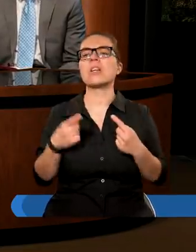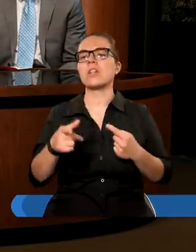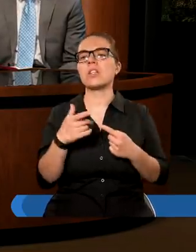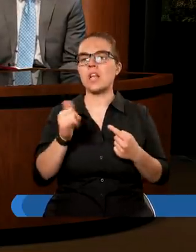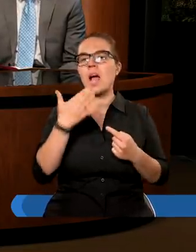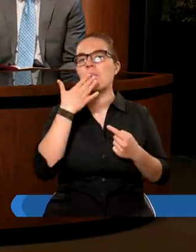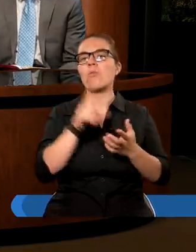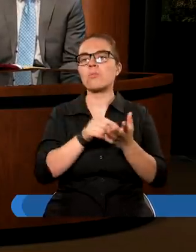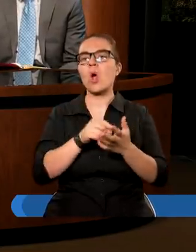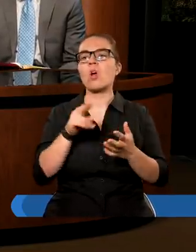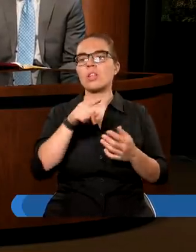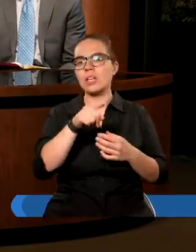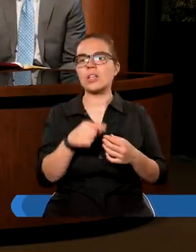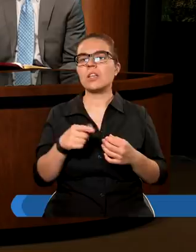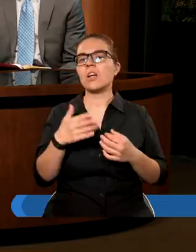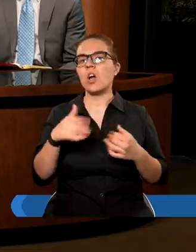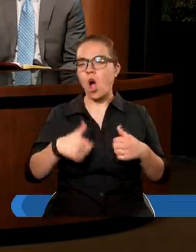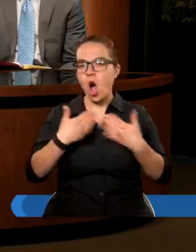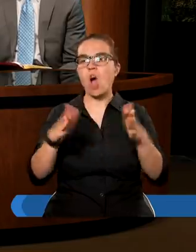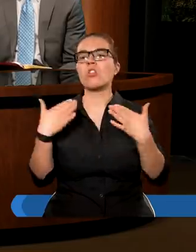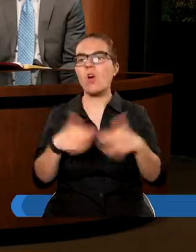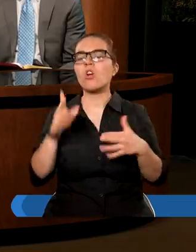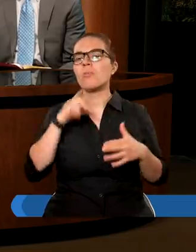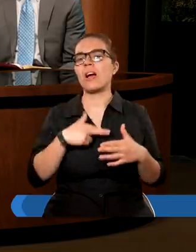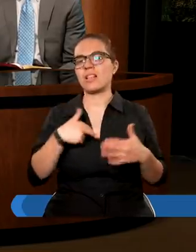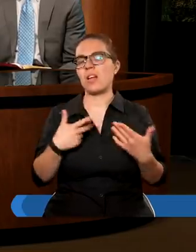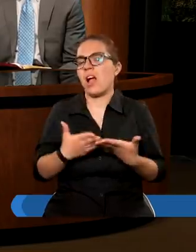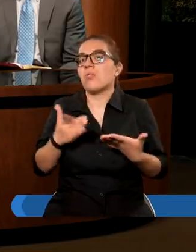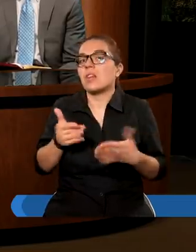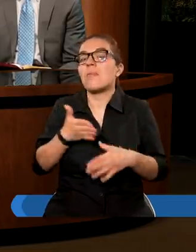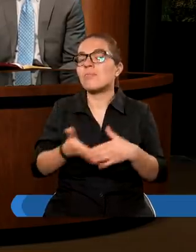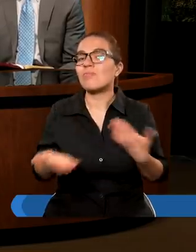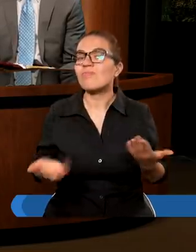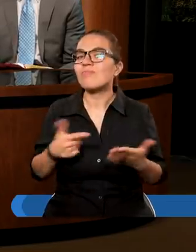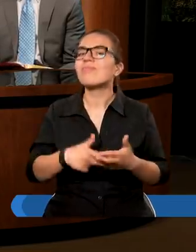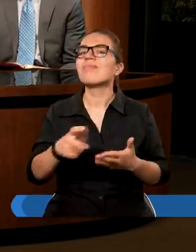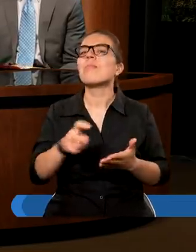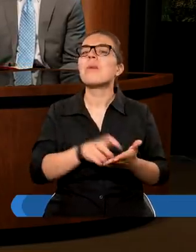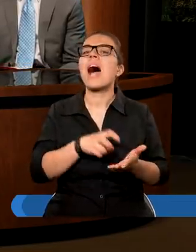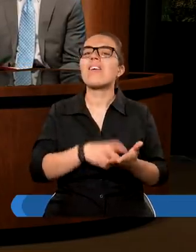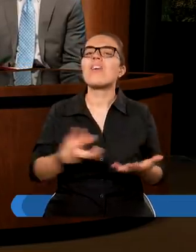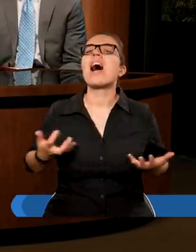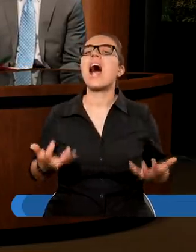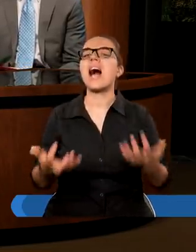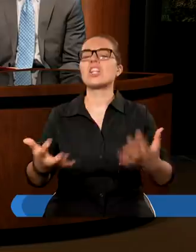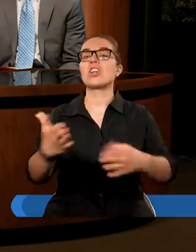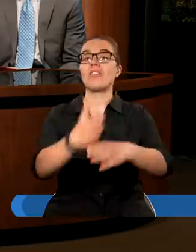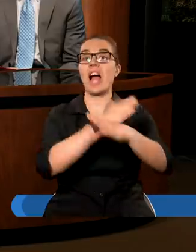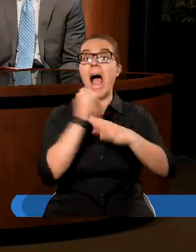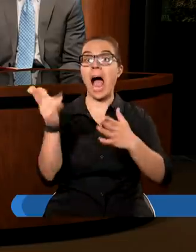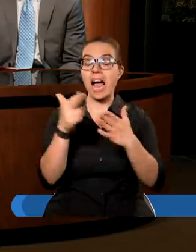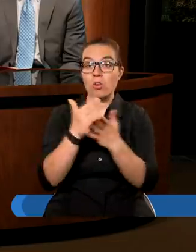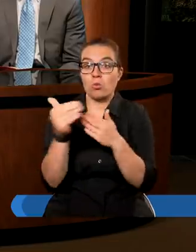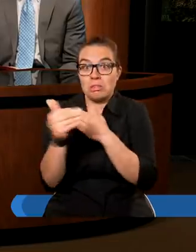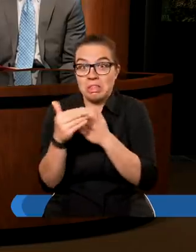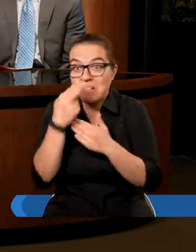mówiłeś Piotrze, one mówiły otwórz Panie, otwórz nam, ale już było za późno. Brakowało tej chęci wcześniej, a kiedy już